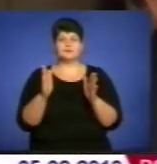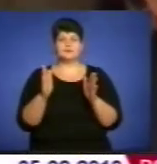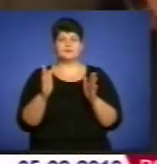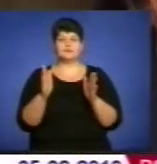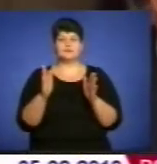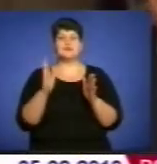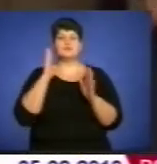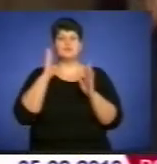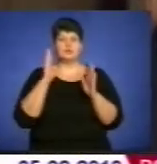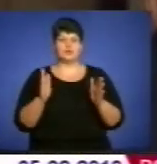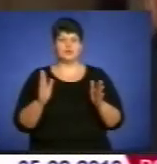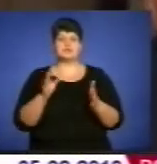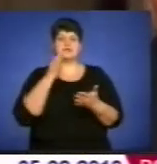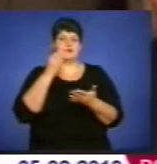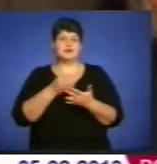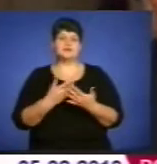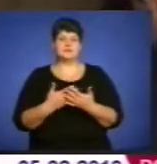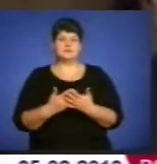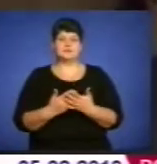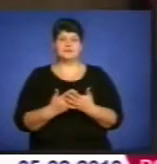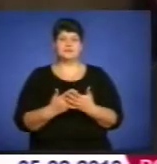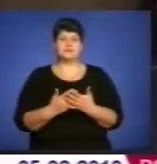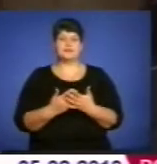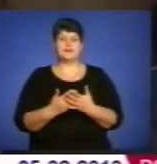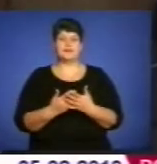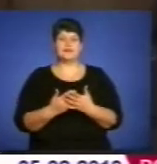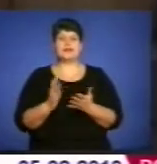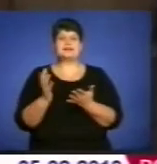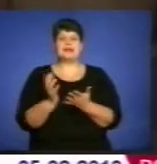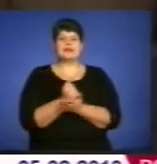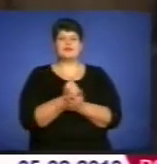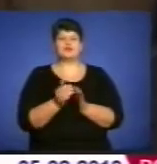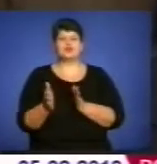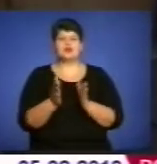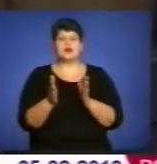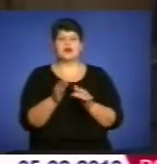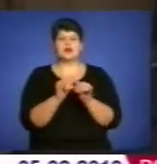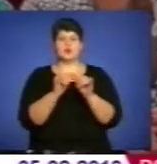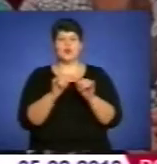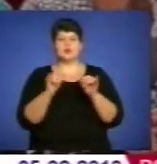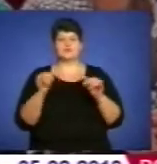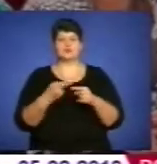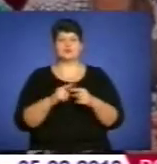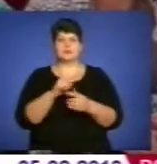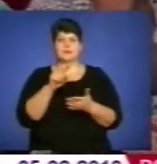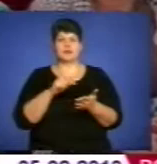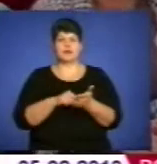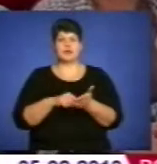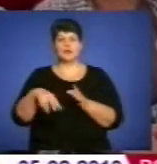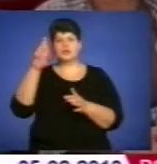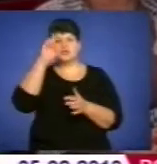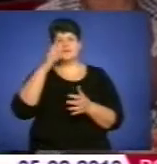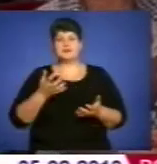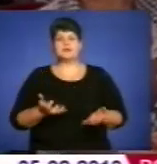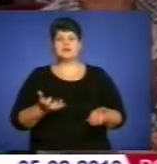відбудуться, скажімо, якісь знайдені будуть шляхи розвитку цих питань. У державній підтримці